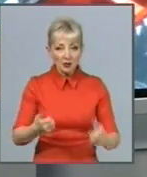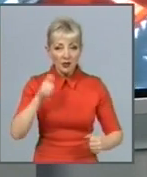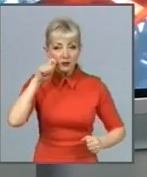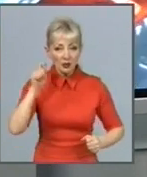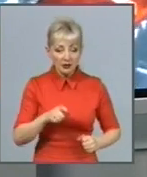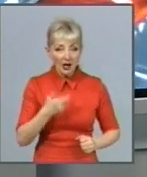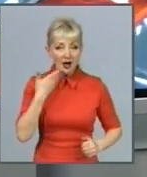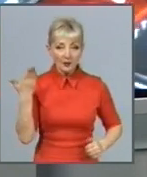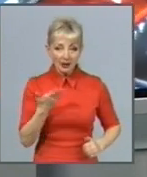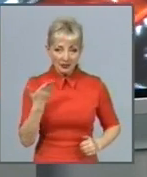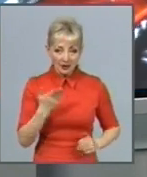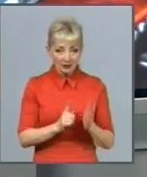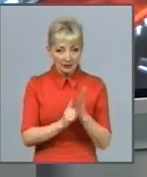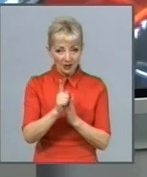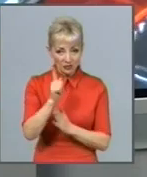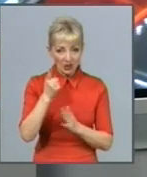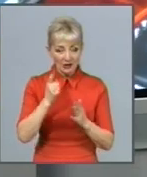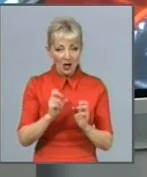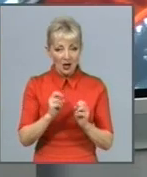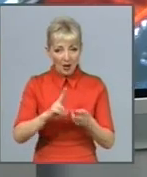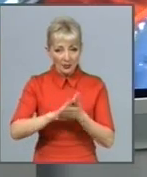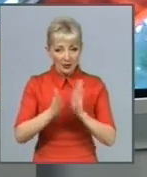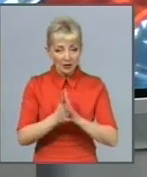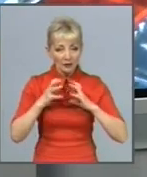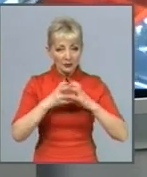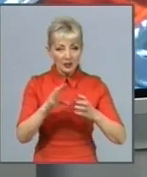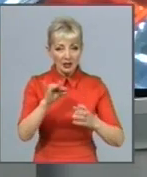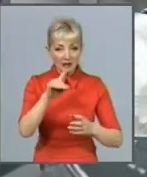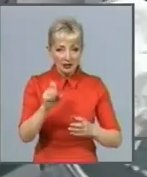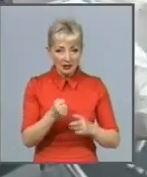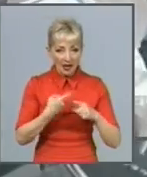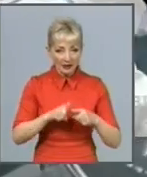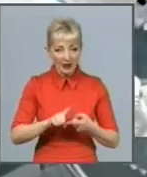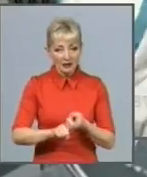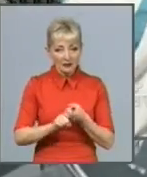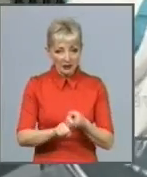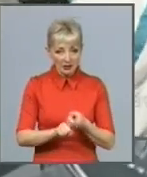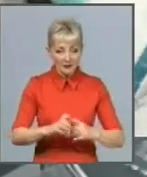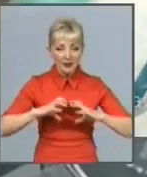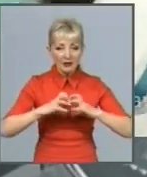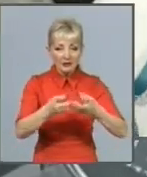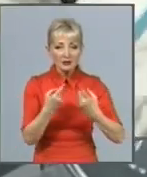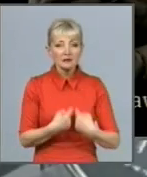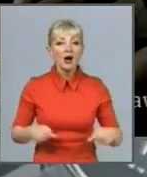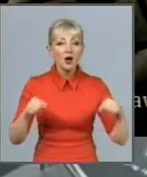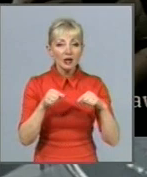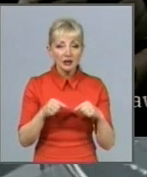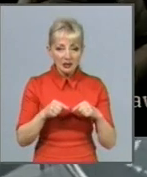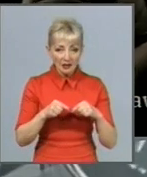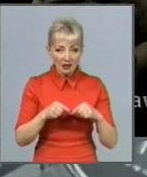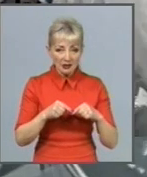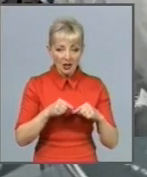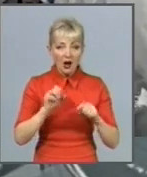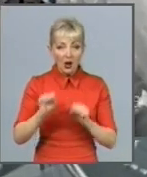введення надзвичайного стану у світі через уханську інфекцію. У Всесвітній організації охорони здоров'я